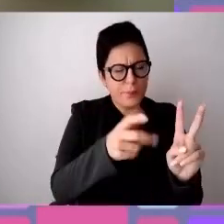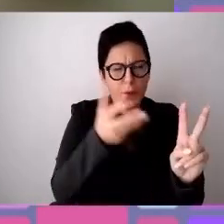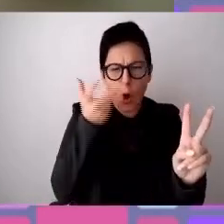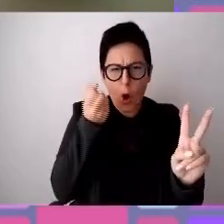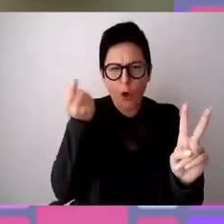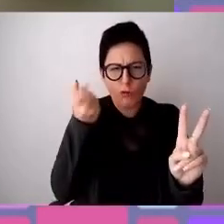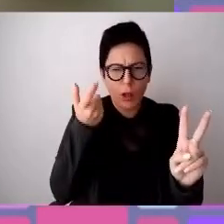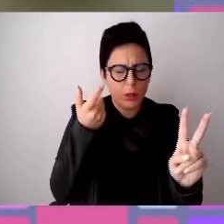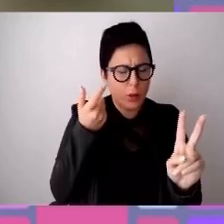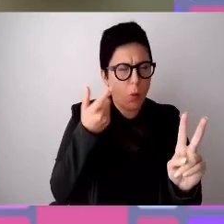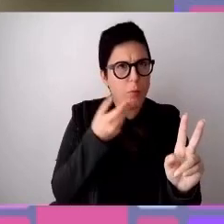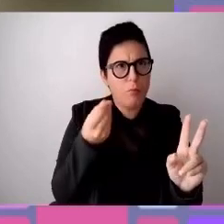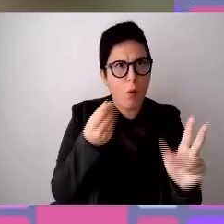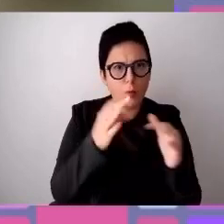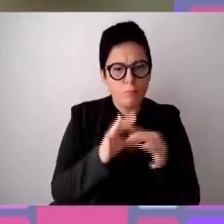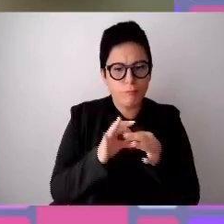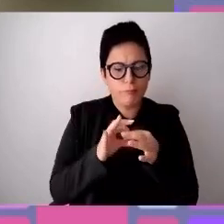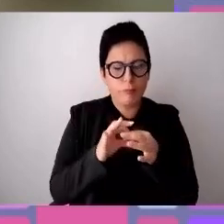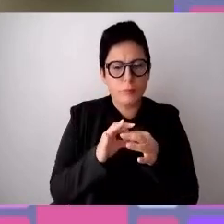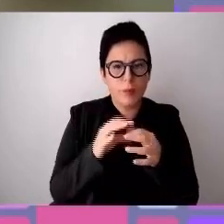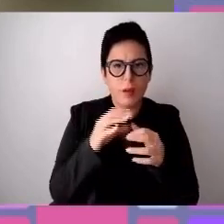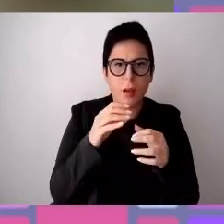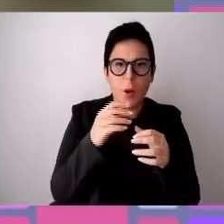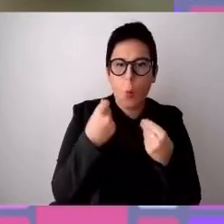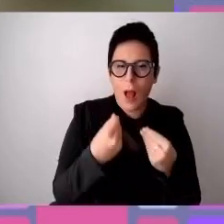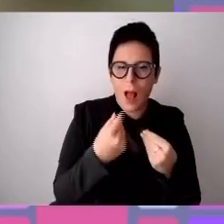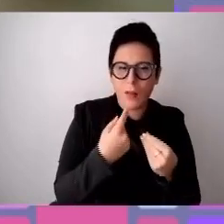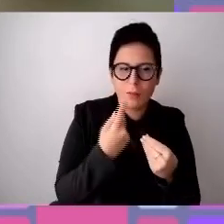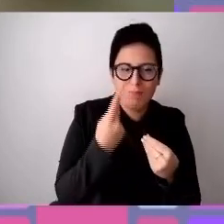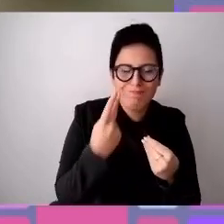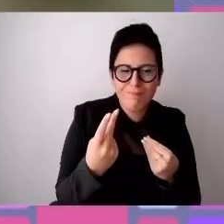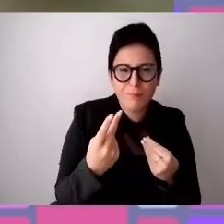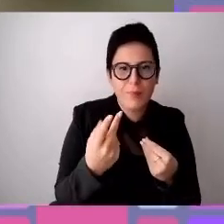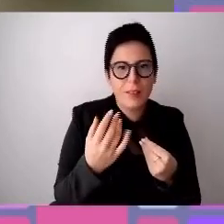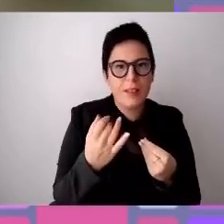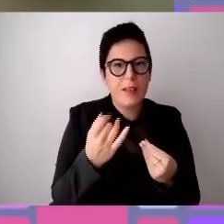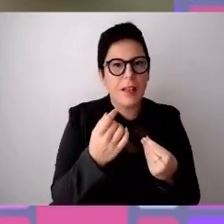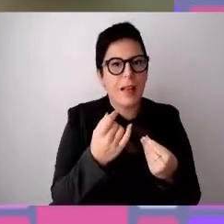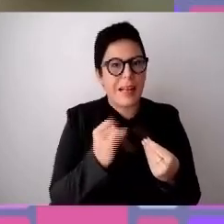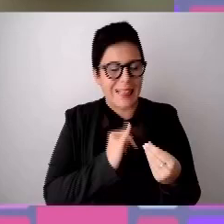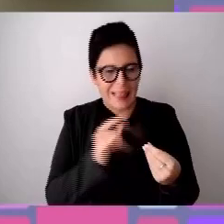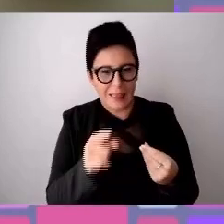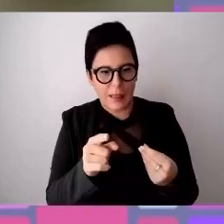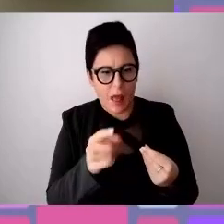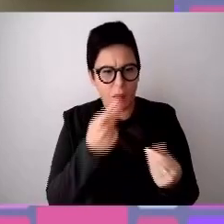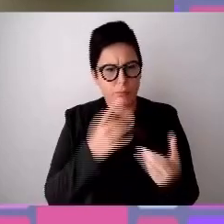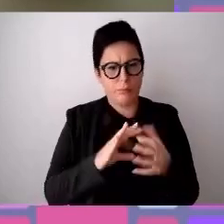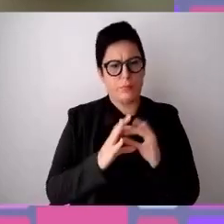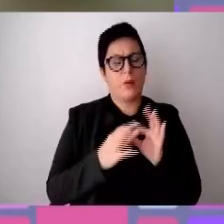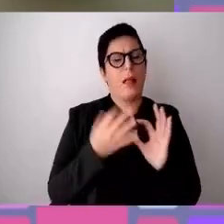modo per il mondo del lavoro, perché io quando leggo identità leggo talento. Quindi non parliamo di diversità, di cosa,